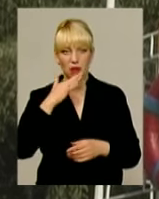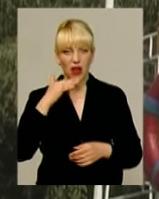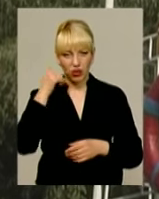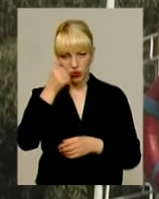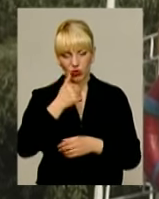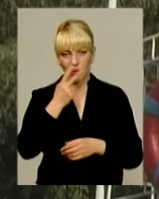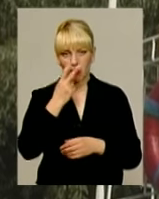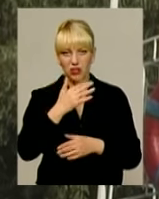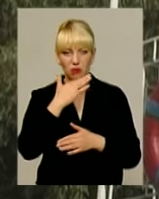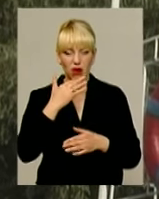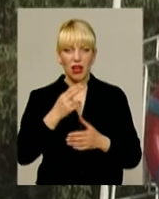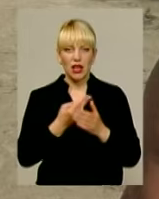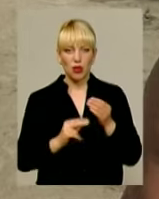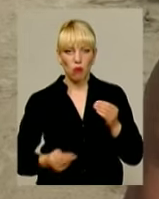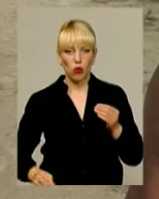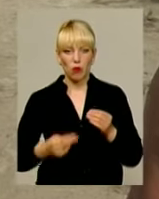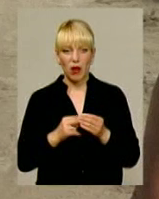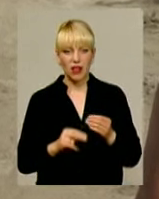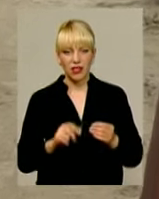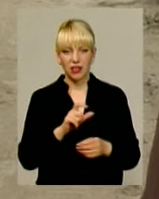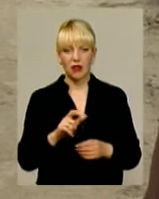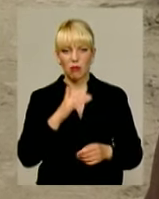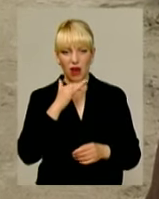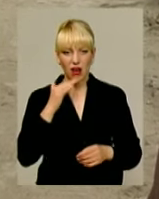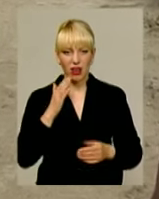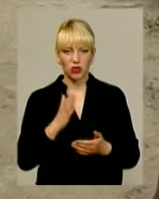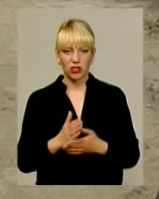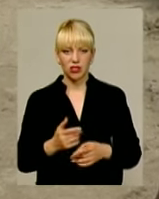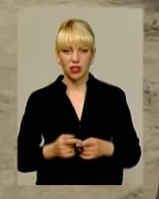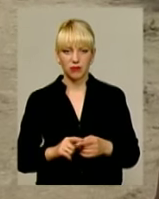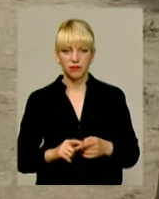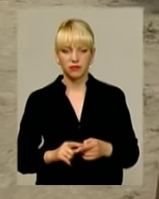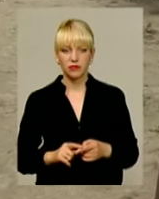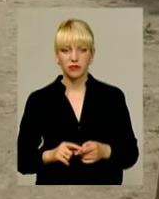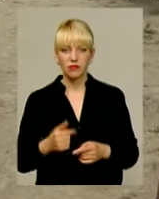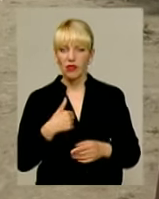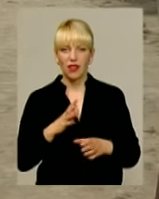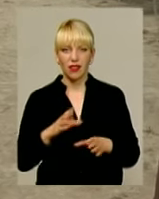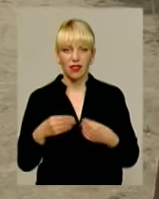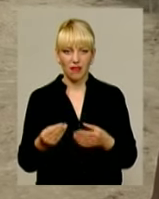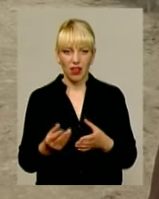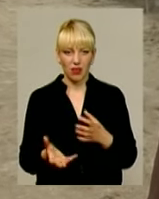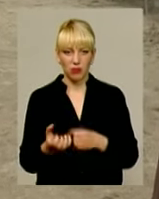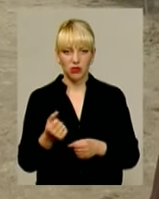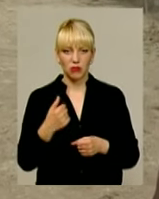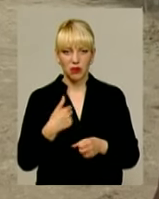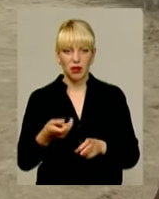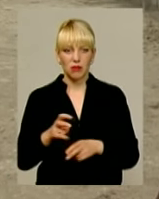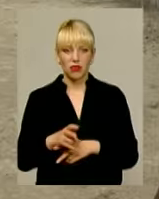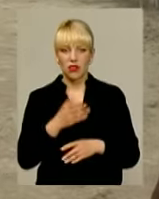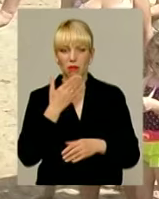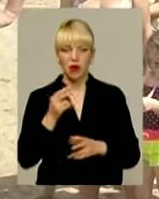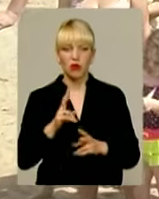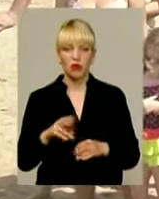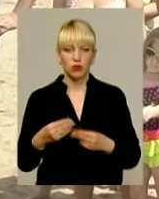доводилося бачити і потопельників. Багато є утопельників, але так не давали ми по рятунку. Ми приходили, а вже не було кому